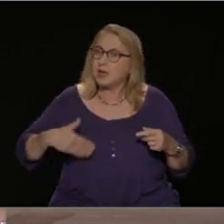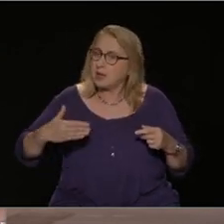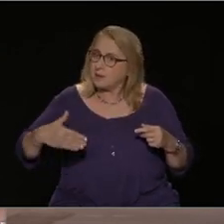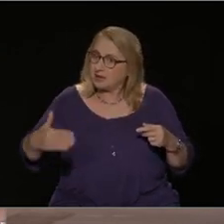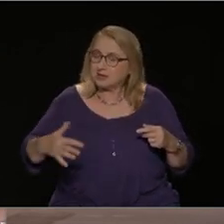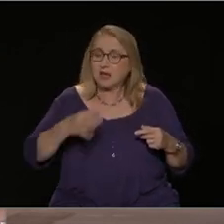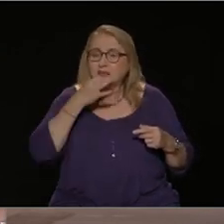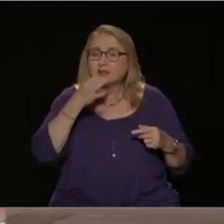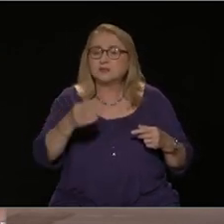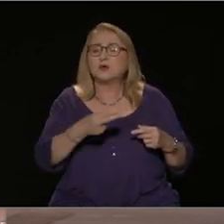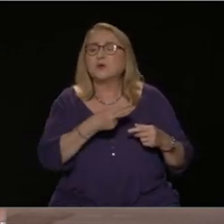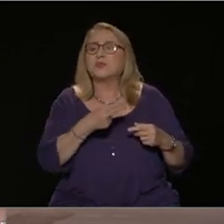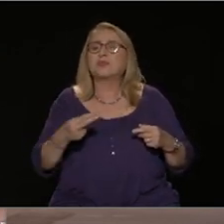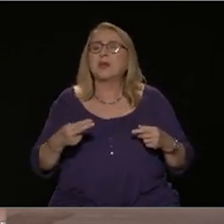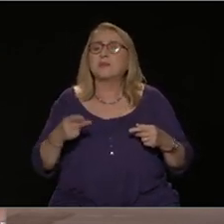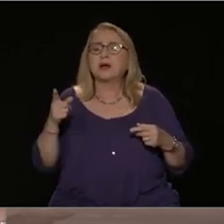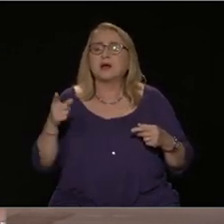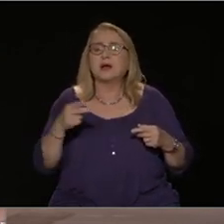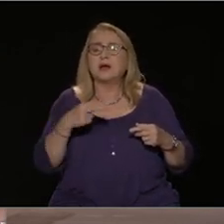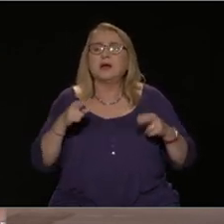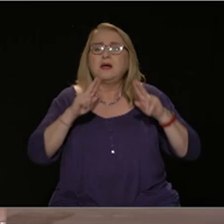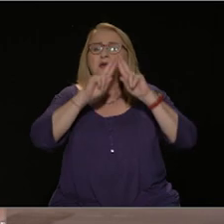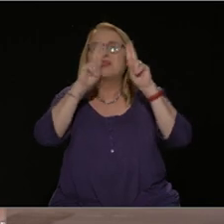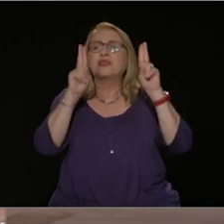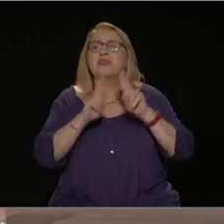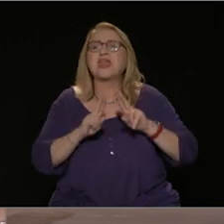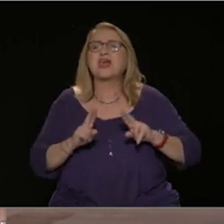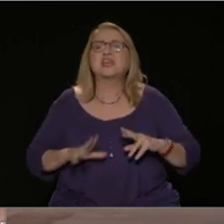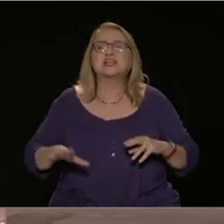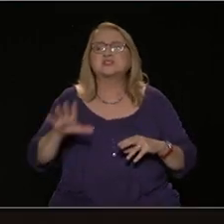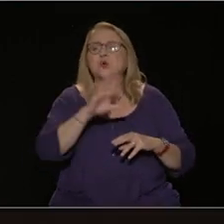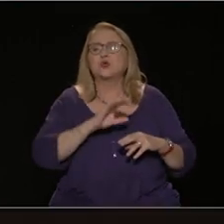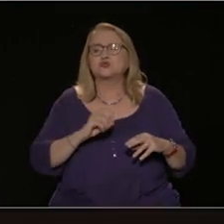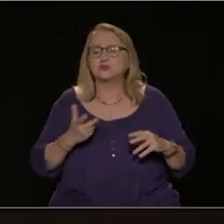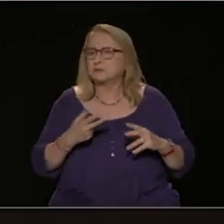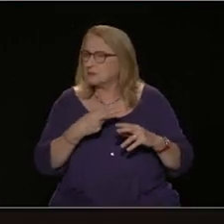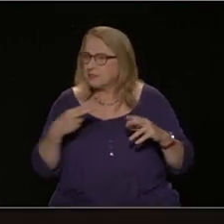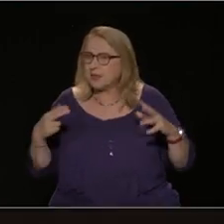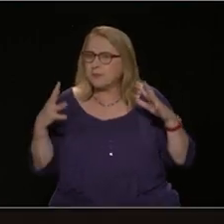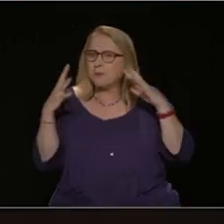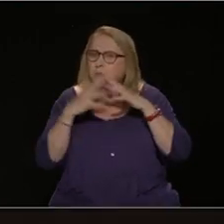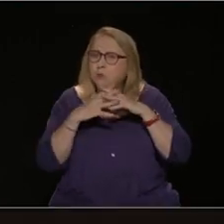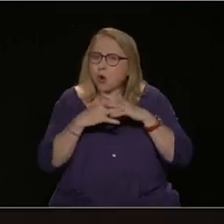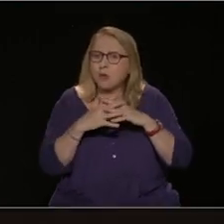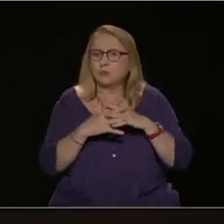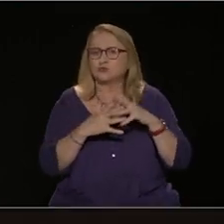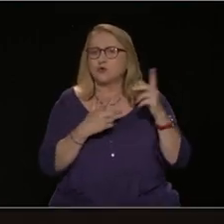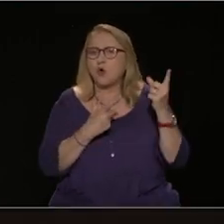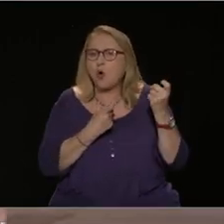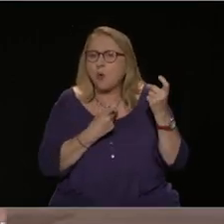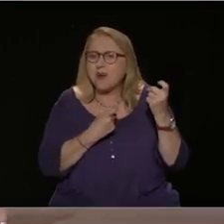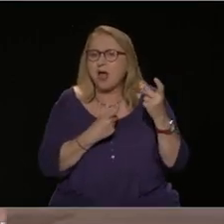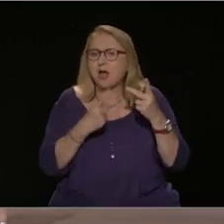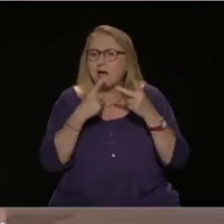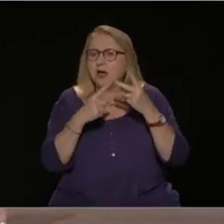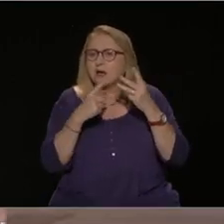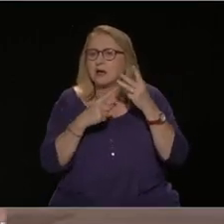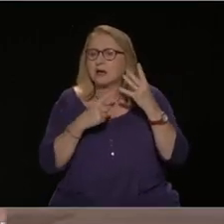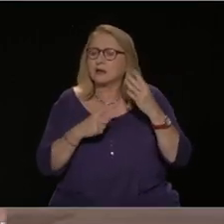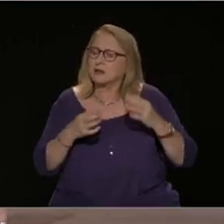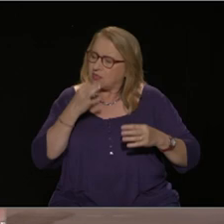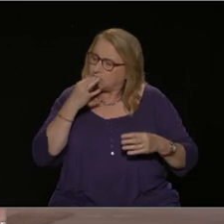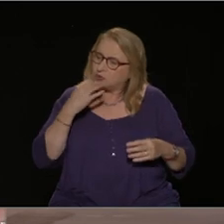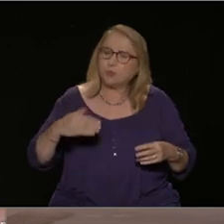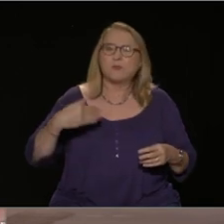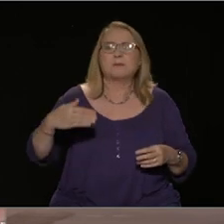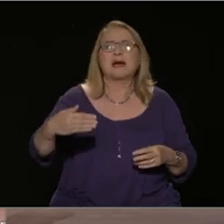συνδέεται με την αρχική σας ερώτηση του διευθυνισμού, δηλαδή το πρόβλημα του πολέμου, των εξοπλισμών κτλ, το οποίο έρχεται δυστυχώς με